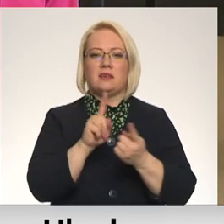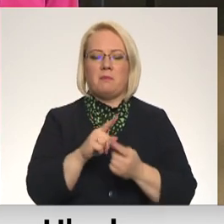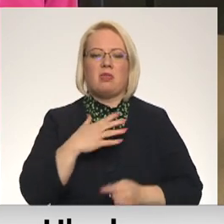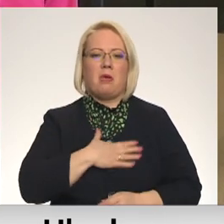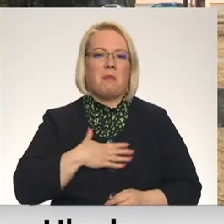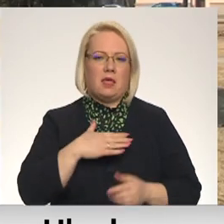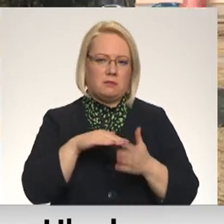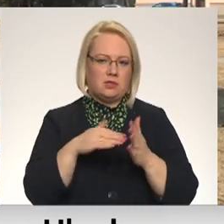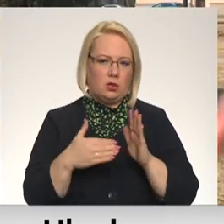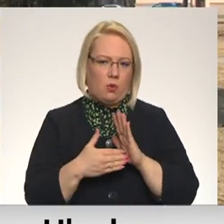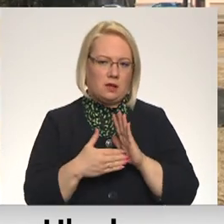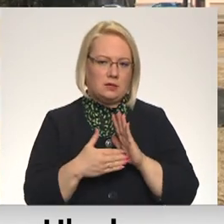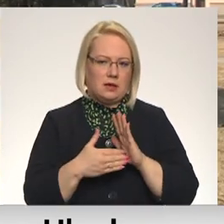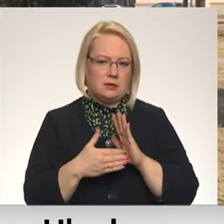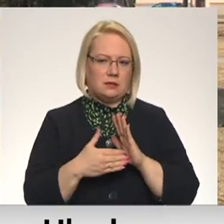situācijām.